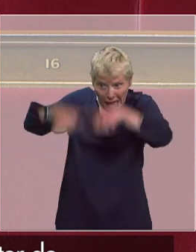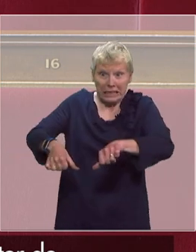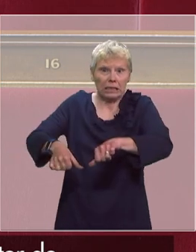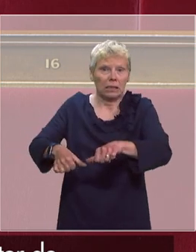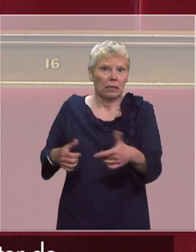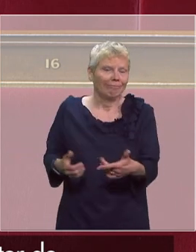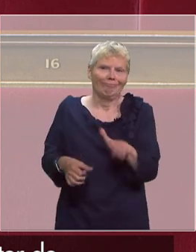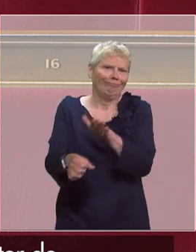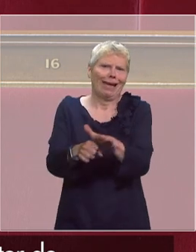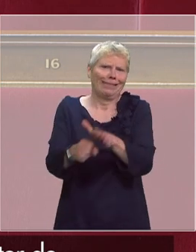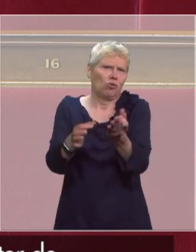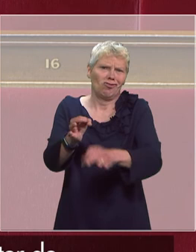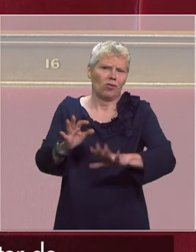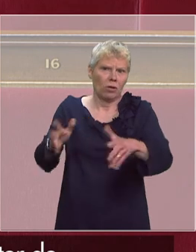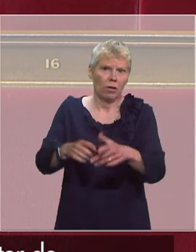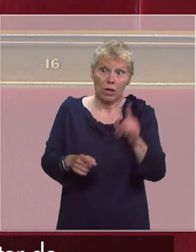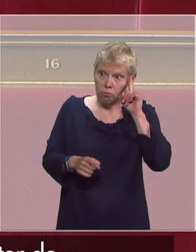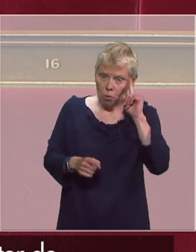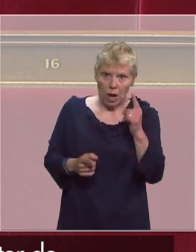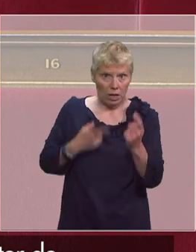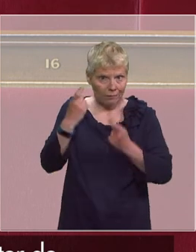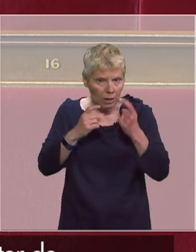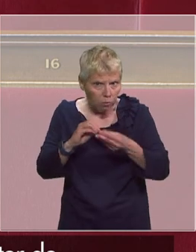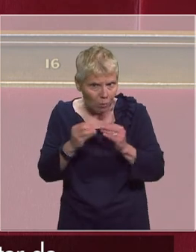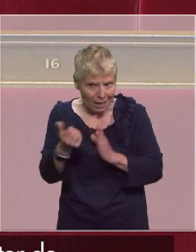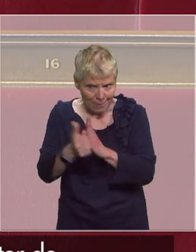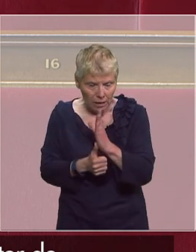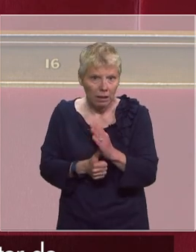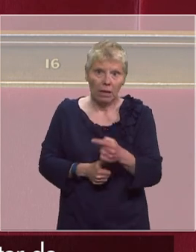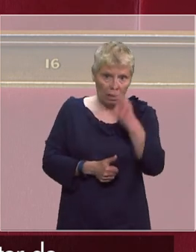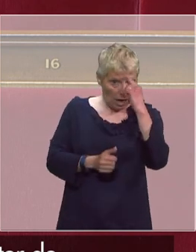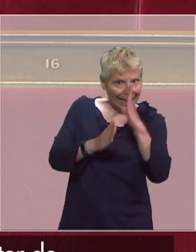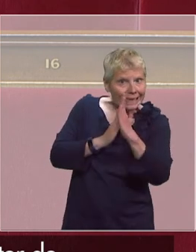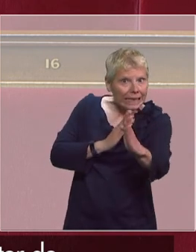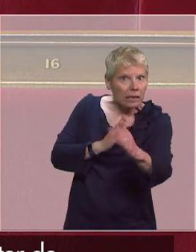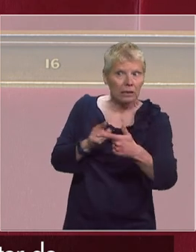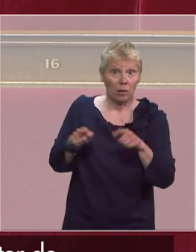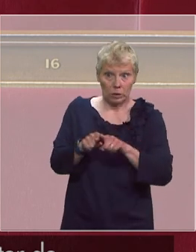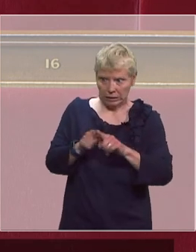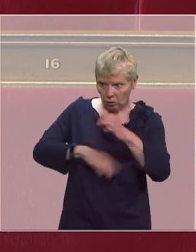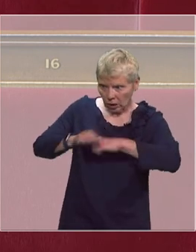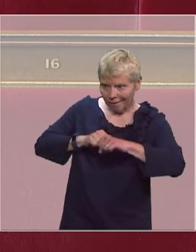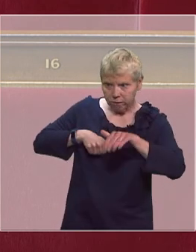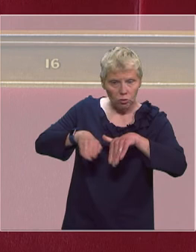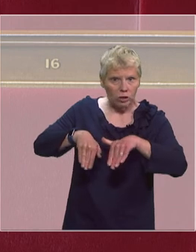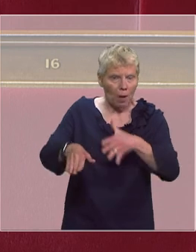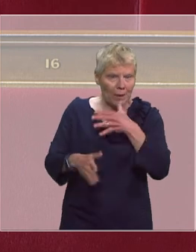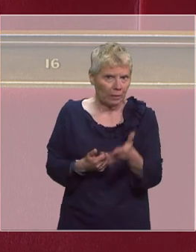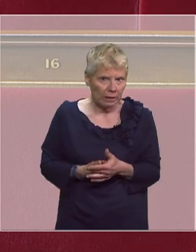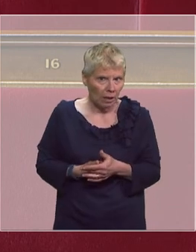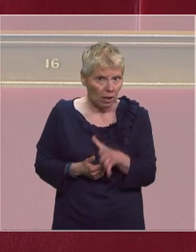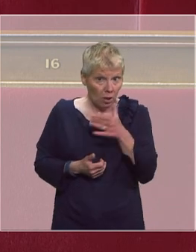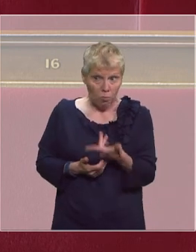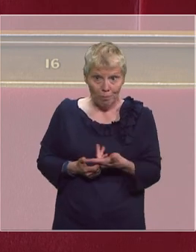satisfaisante tant elles soulèvent de délicates questions à la fois éthiques et fonctionnelles. Nous ne pouvons pas durablement couper